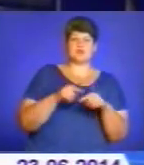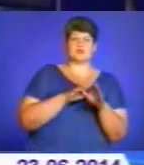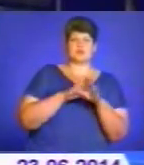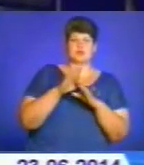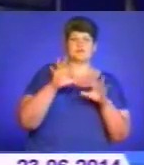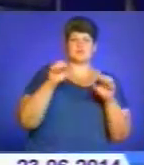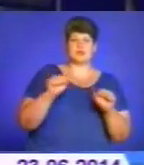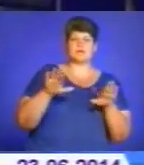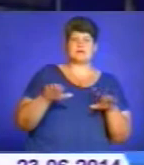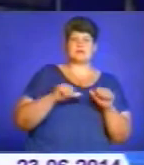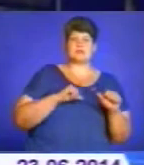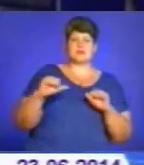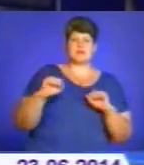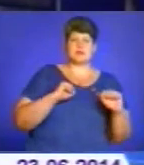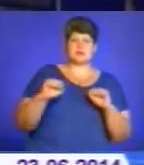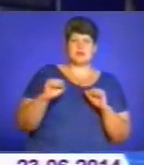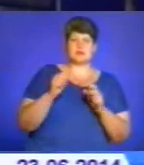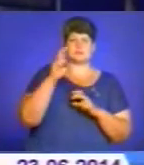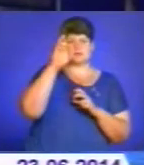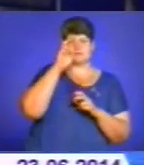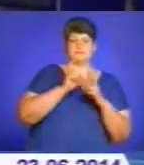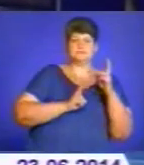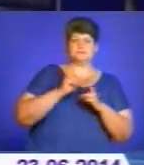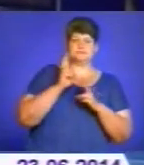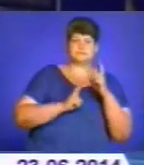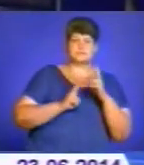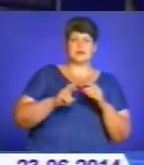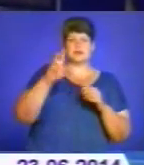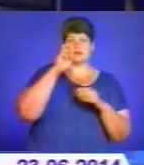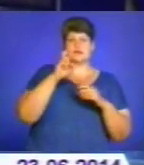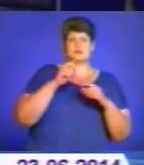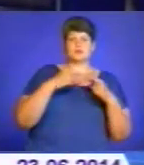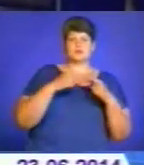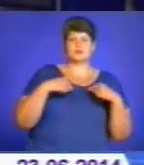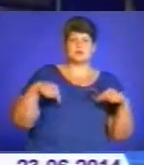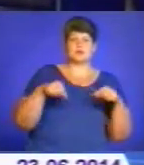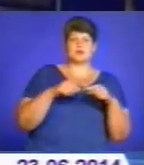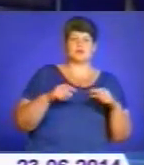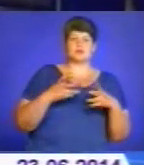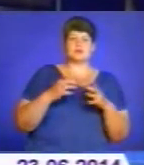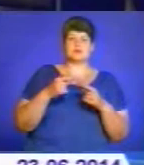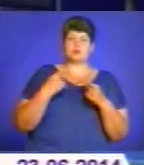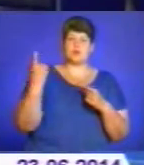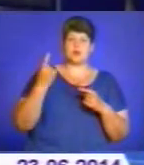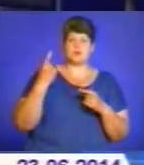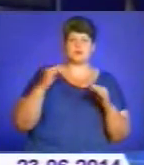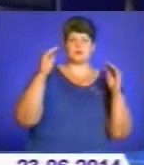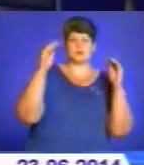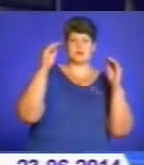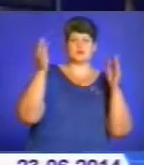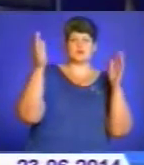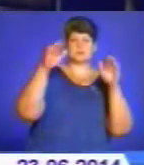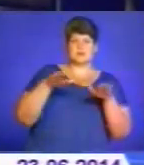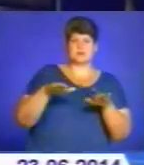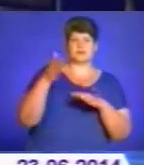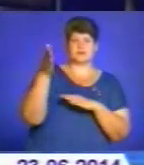місцевого самоврядування, комунальних підприємств, закладів, державних підприємств, установ, організації області приспущено державний прапор